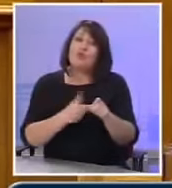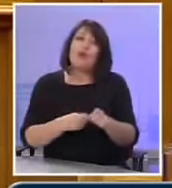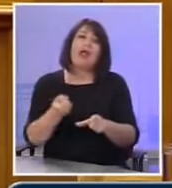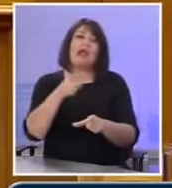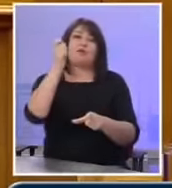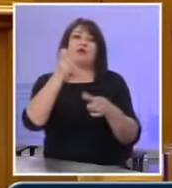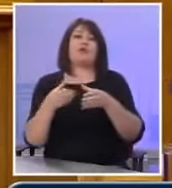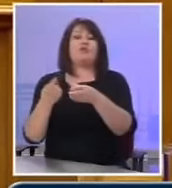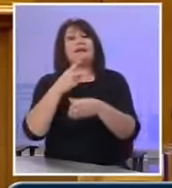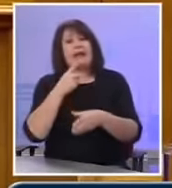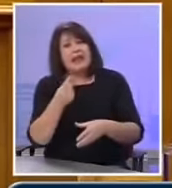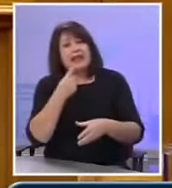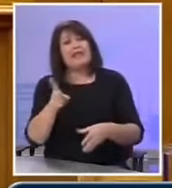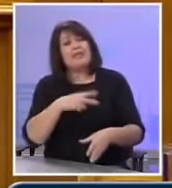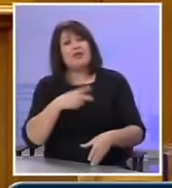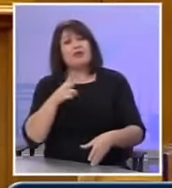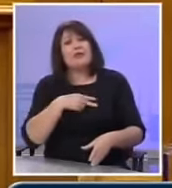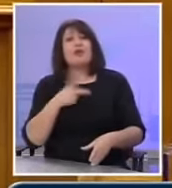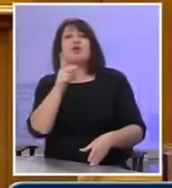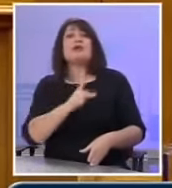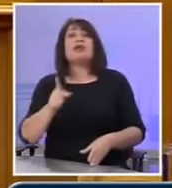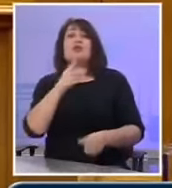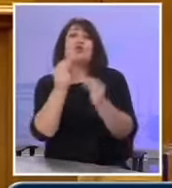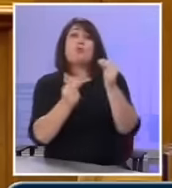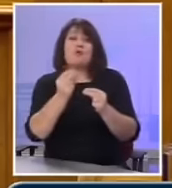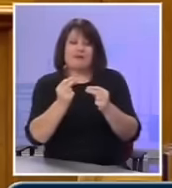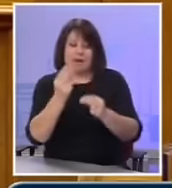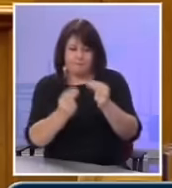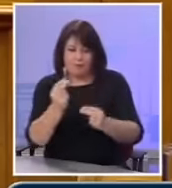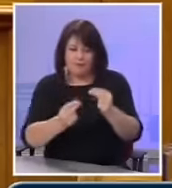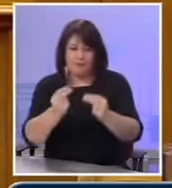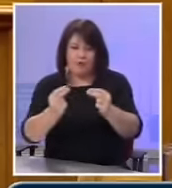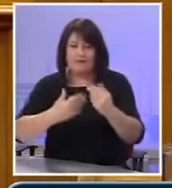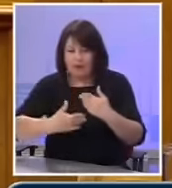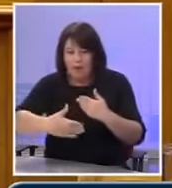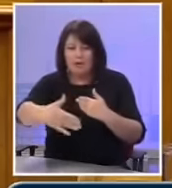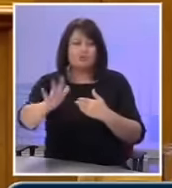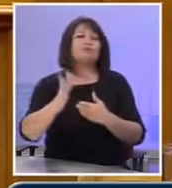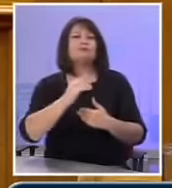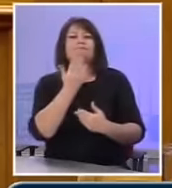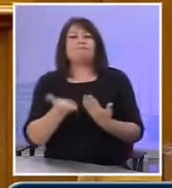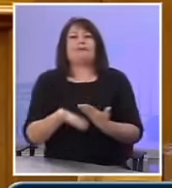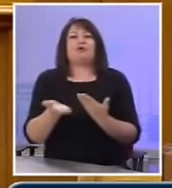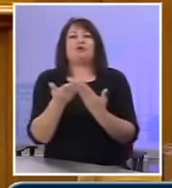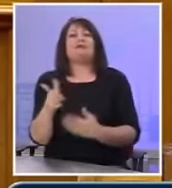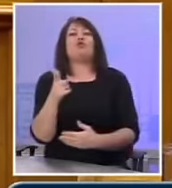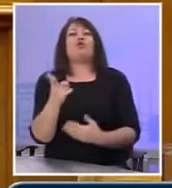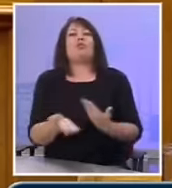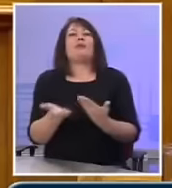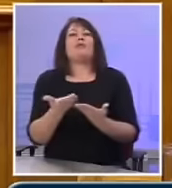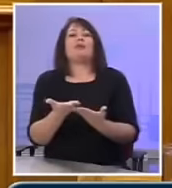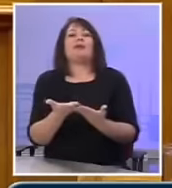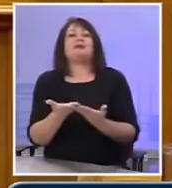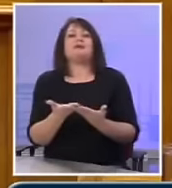άλλα κόμματα που λένε ότι υπάρχει κοινωνικό πρόβλημα. Γιατί δεν βοηθάει τον φτωχό που